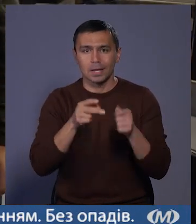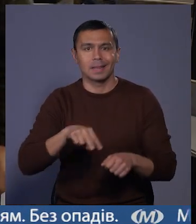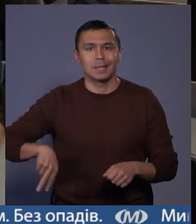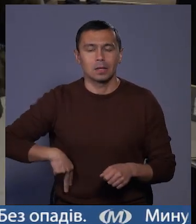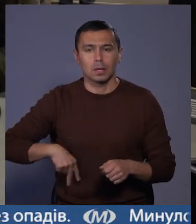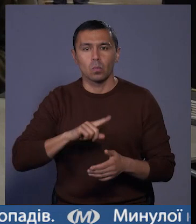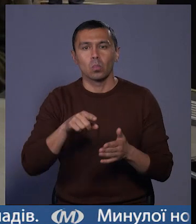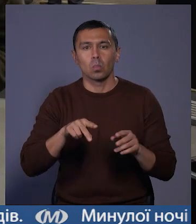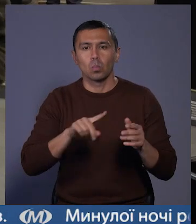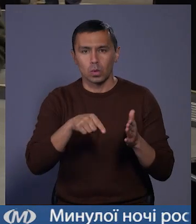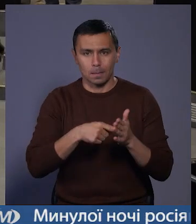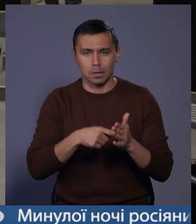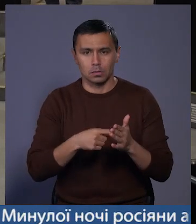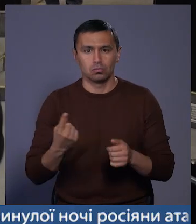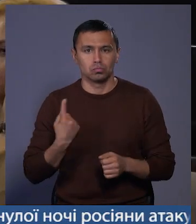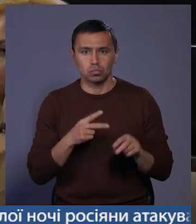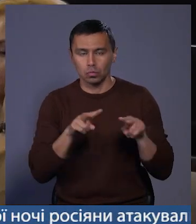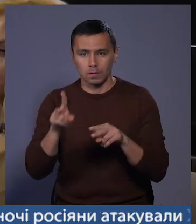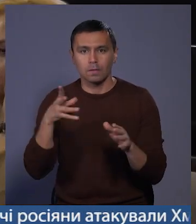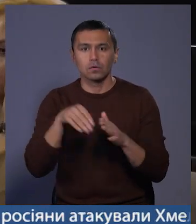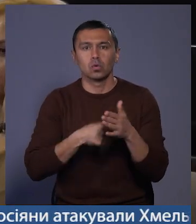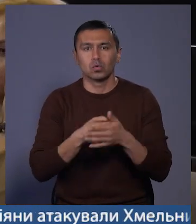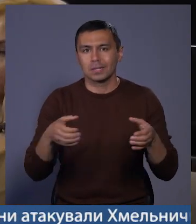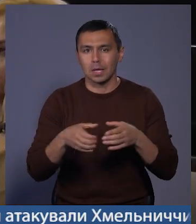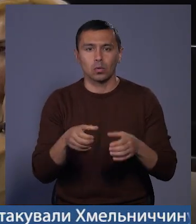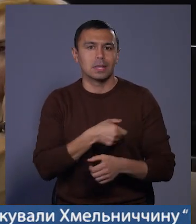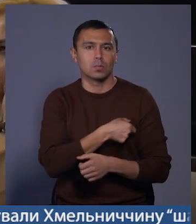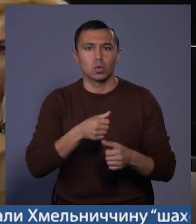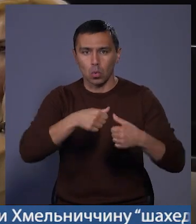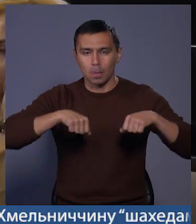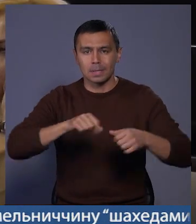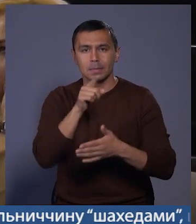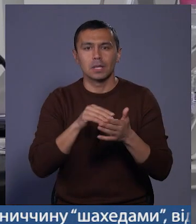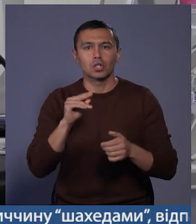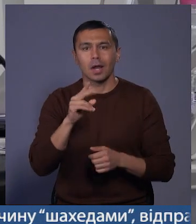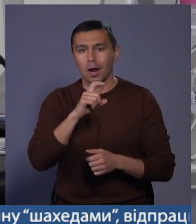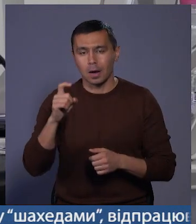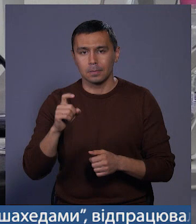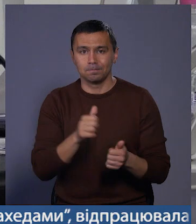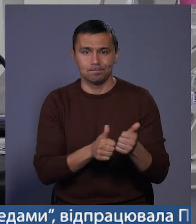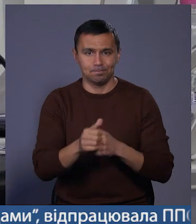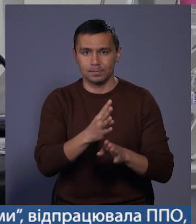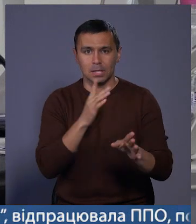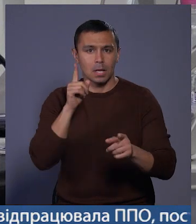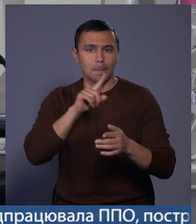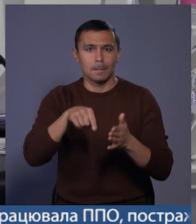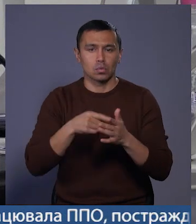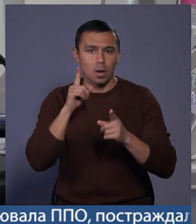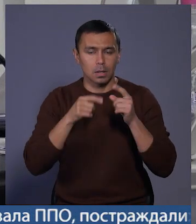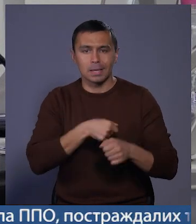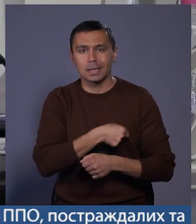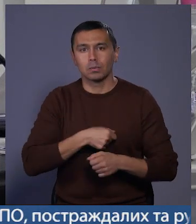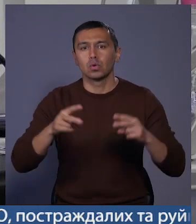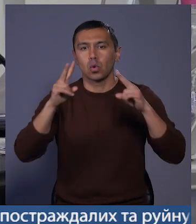муніципальної дружини Роману Цимбалюку. Він увійшов до складу депутатської комісії з питань ЖКГ. На позачерговій сесії міської ради депутати